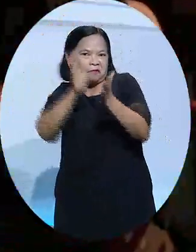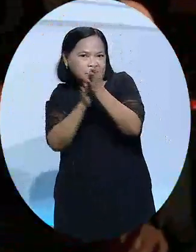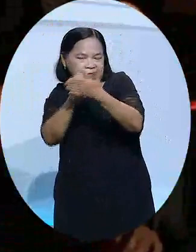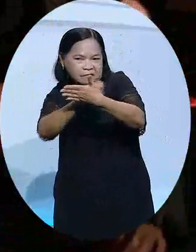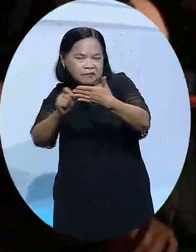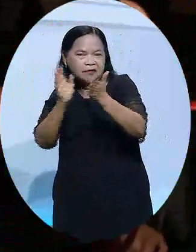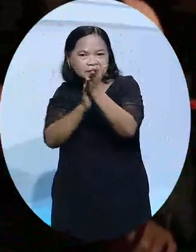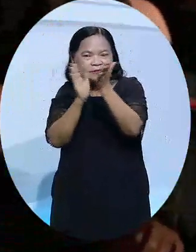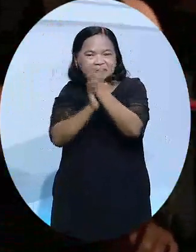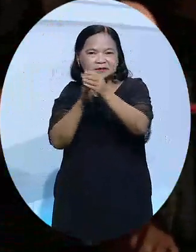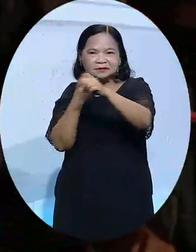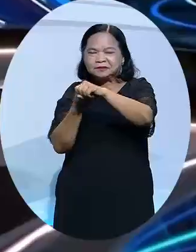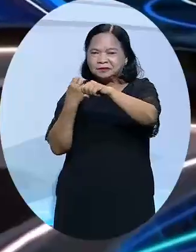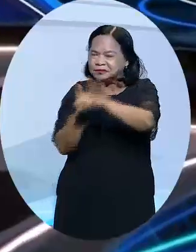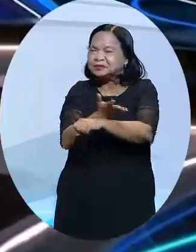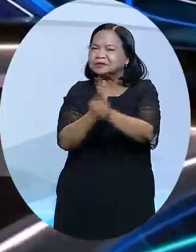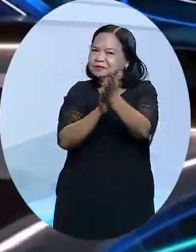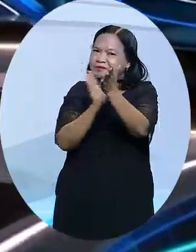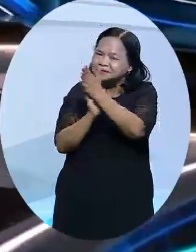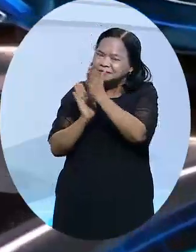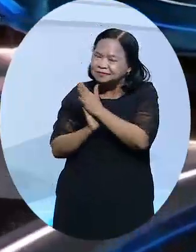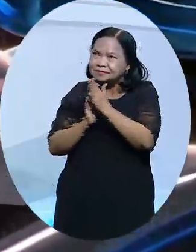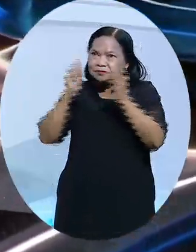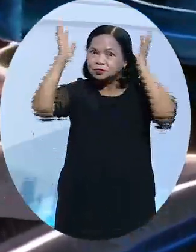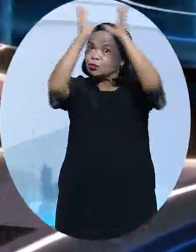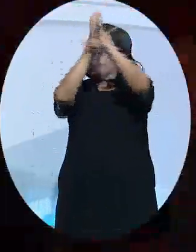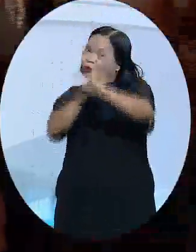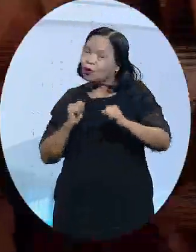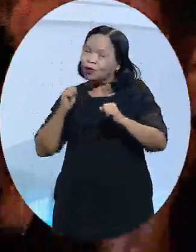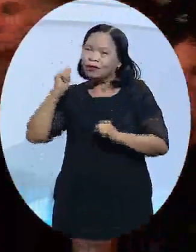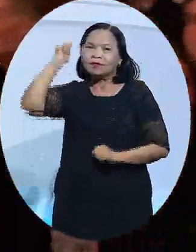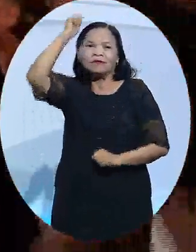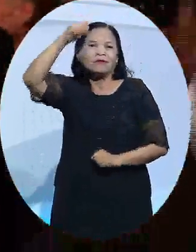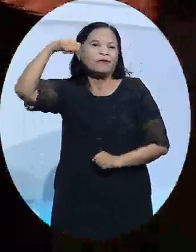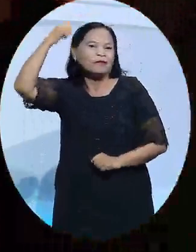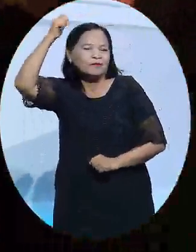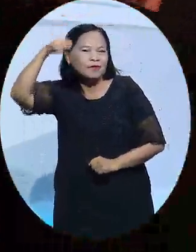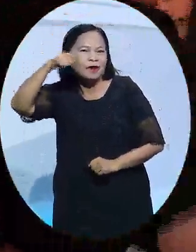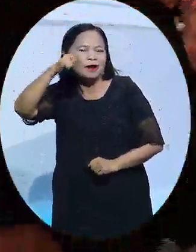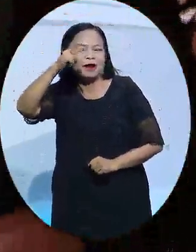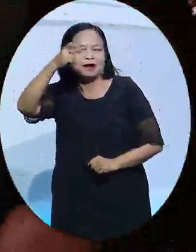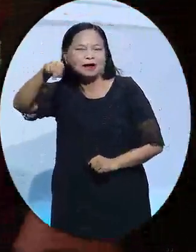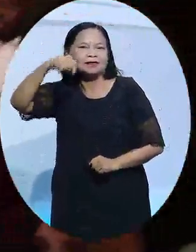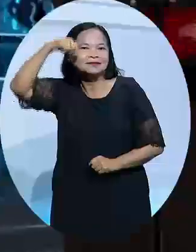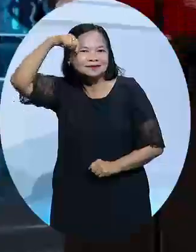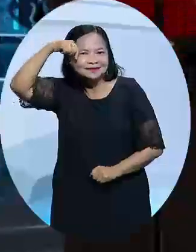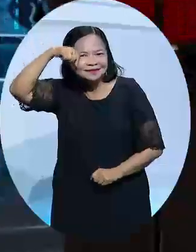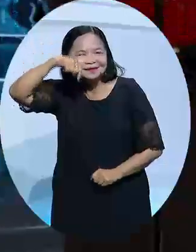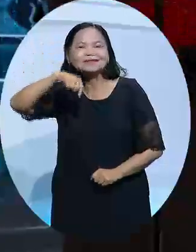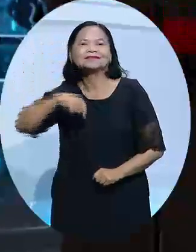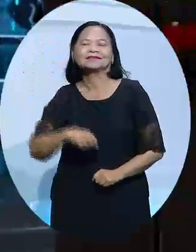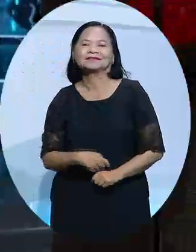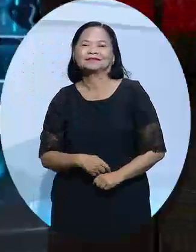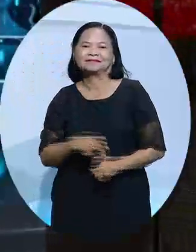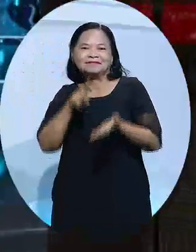xuất sắc và thiết kế sản xuất xuất sắc. Không nằm ngoài dự đoán giải phim nước ngoài hay nhất đã thuộc về phim Drive My Car của Nhật Bản. Điểm